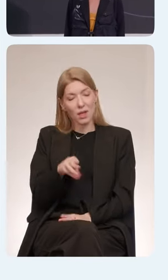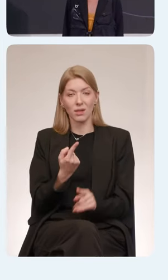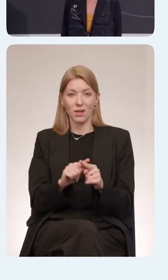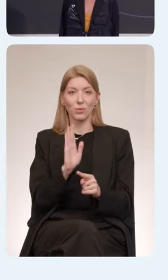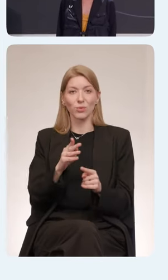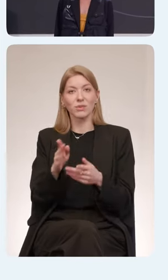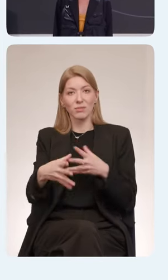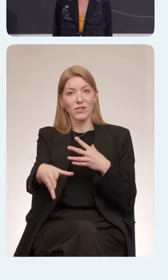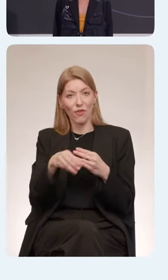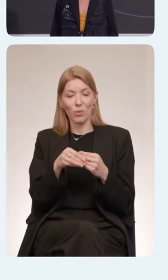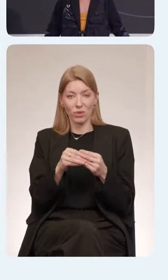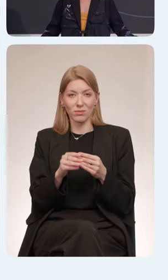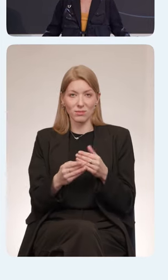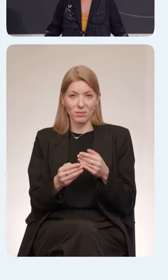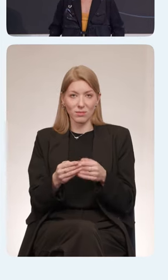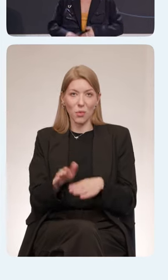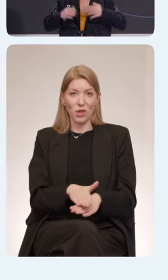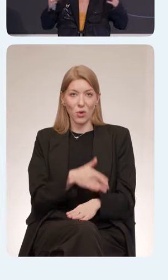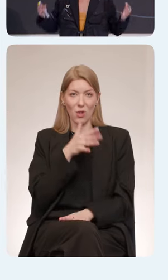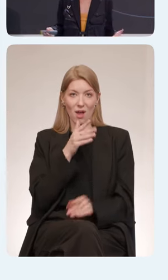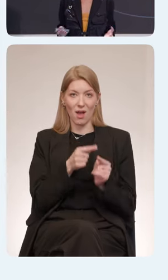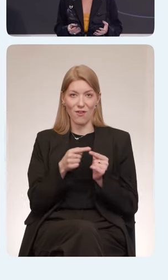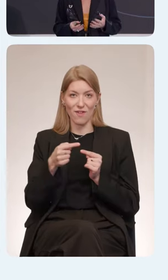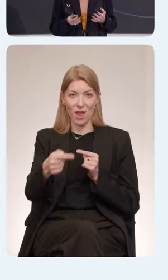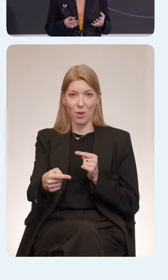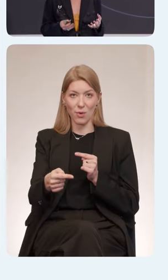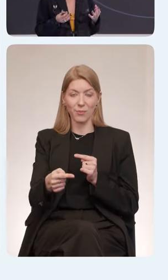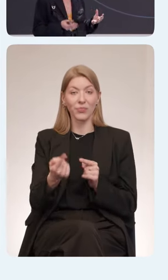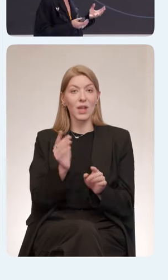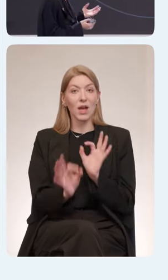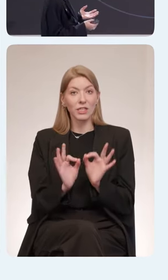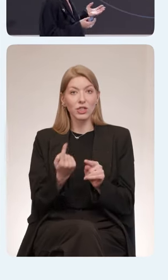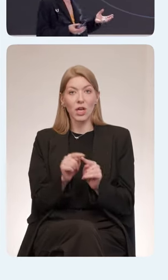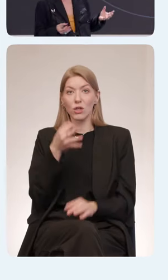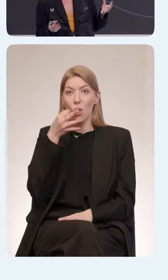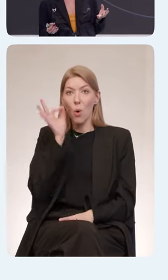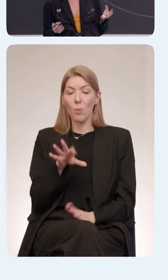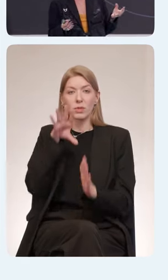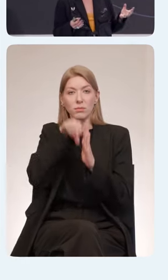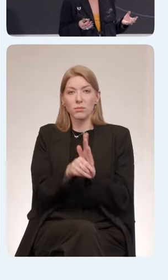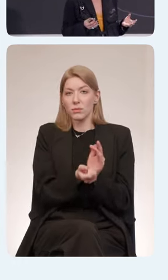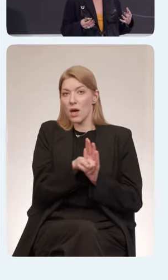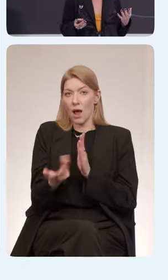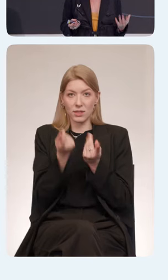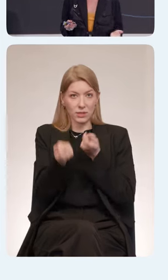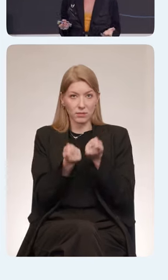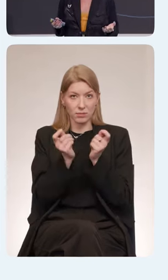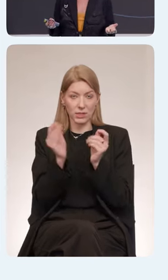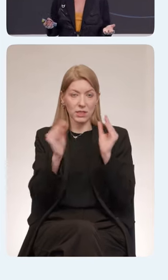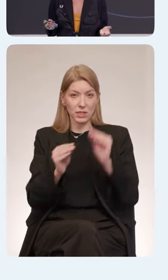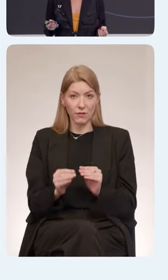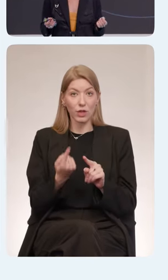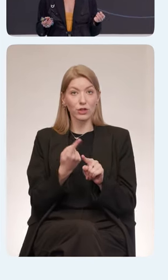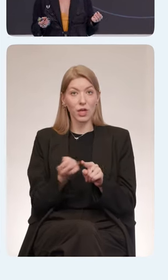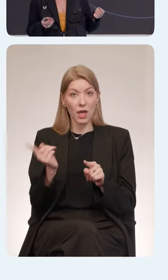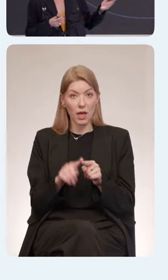протяжении довольно долгого времени. Естественно, потребительский опыт состоит из большого количества разных составляющих. Эти составляющие должны быть доступны.